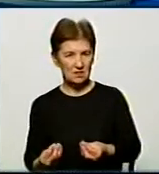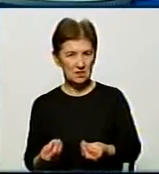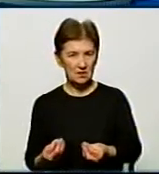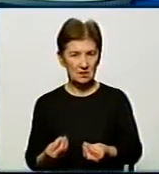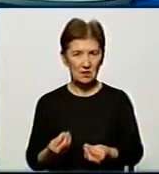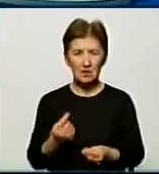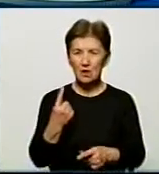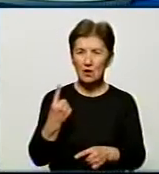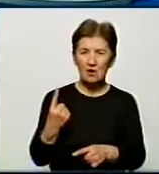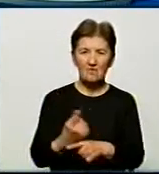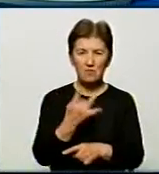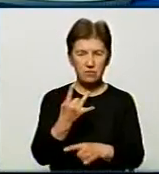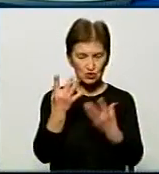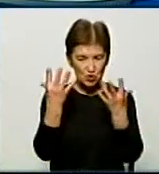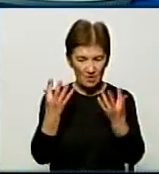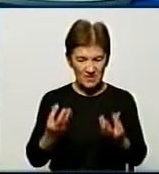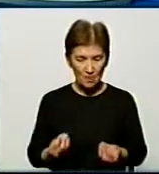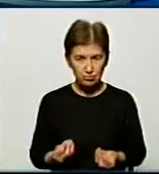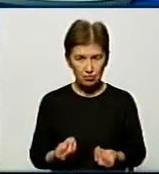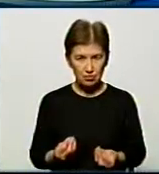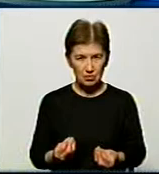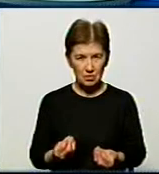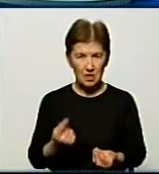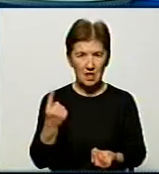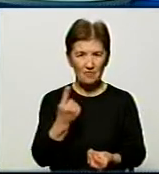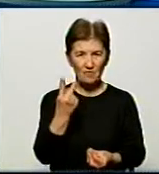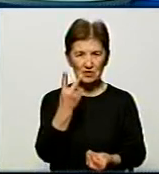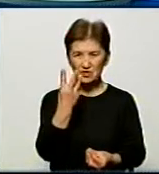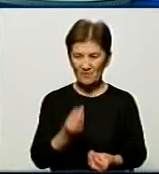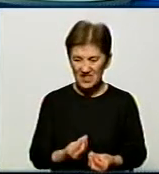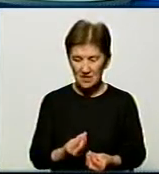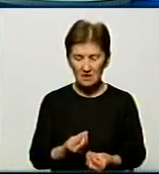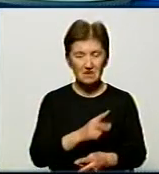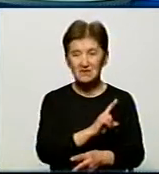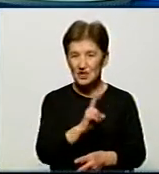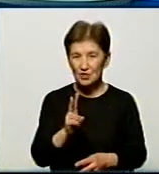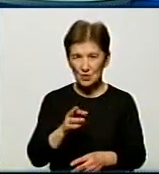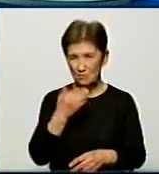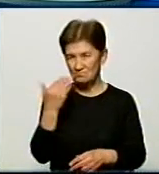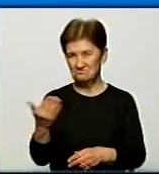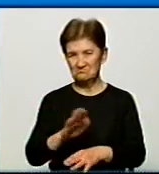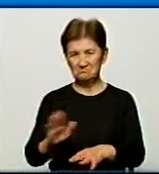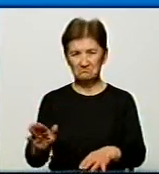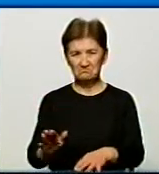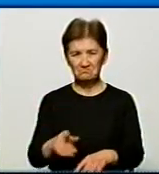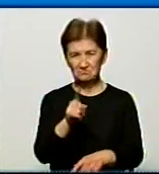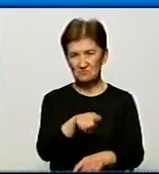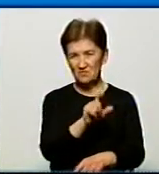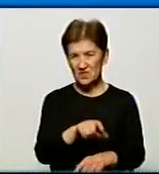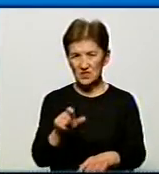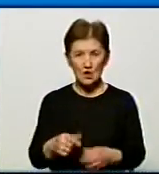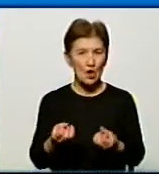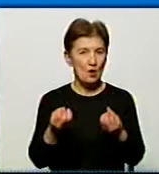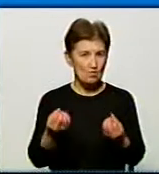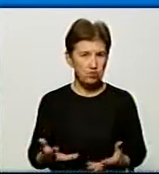В першу добу захворювання, в перші два дні ніхто з них не звертався. А вас не дивитися, що люди просто